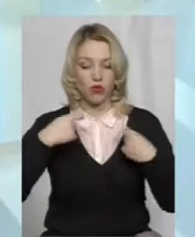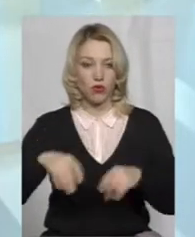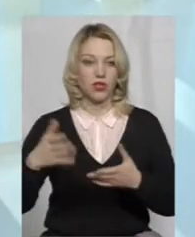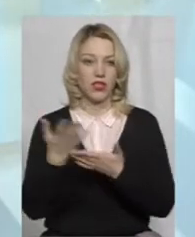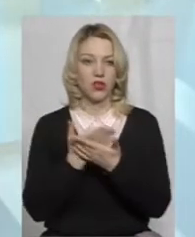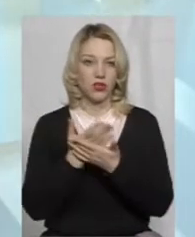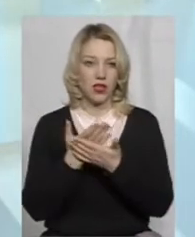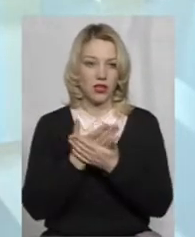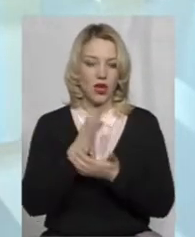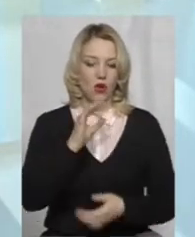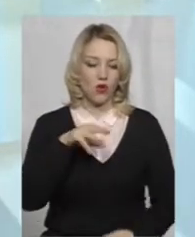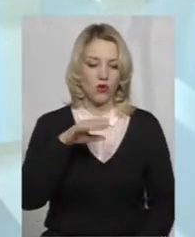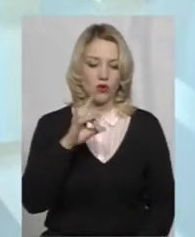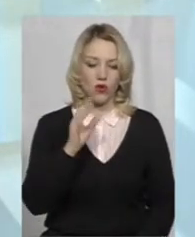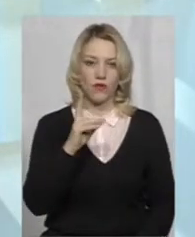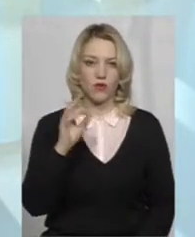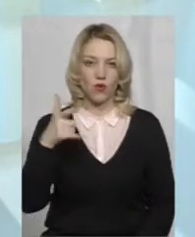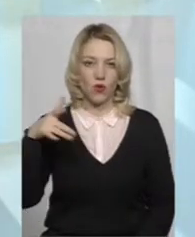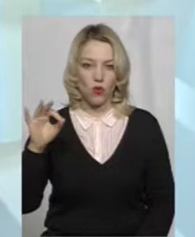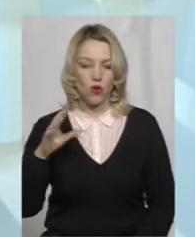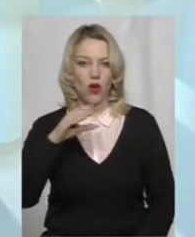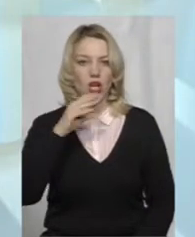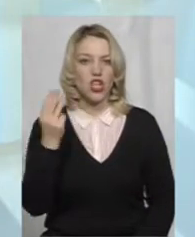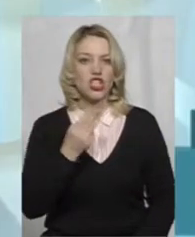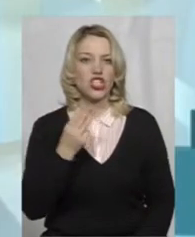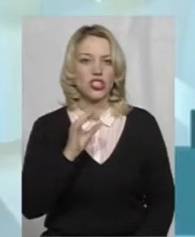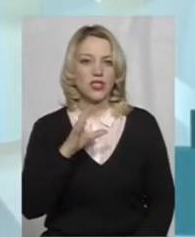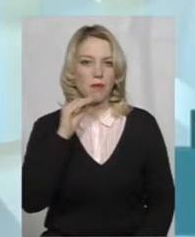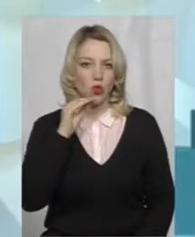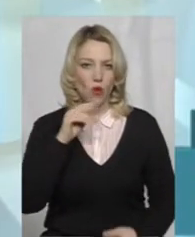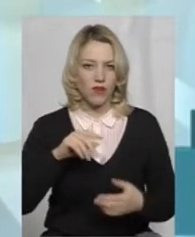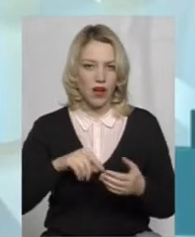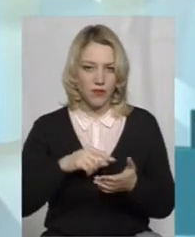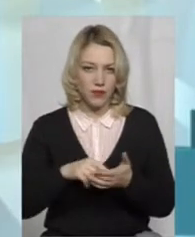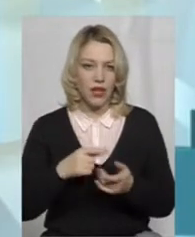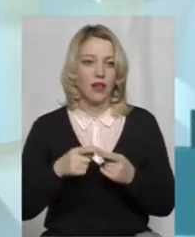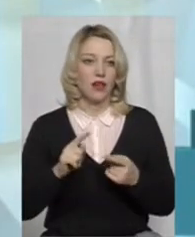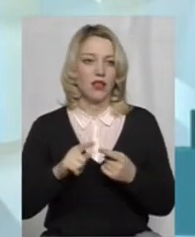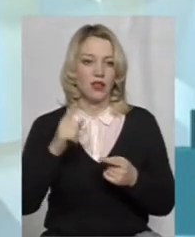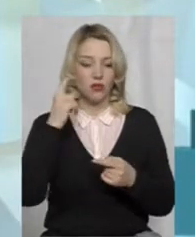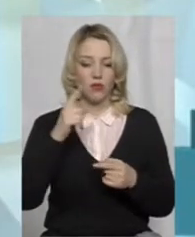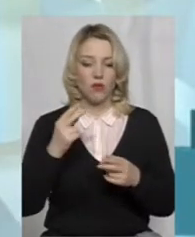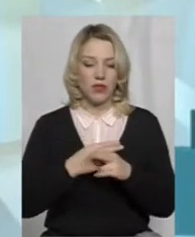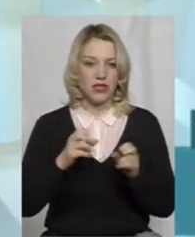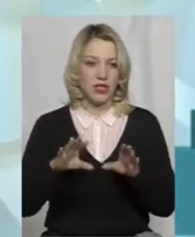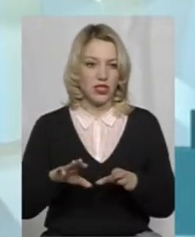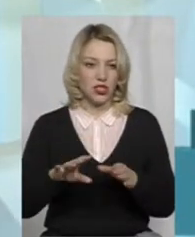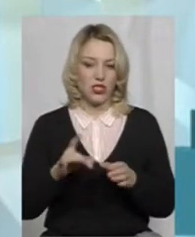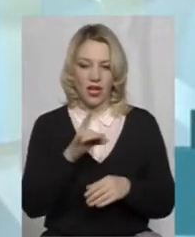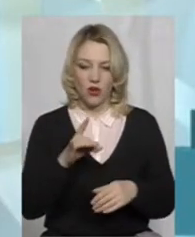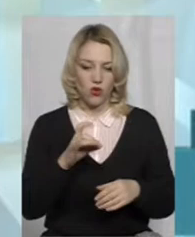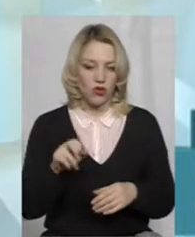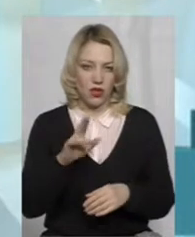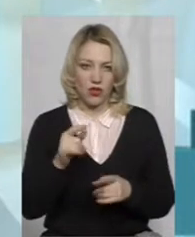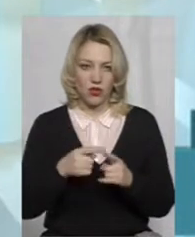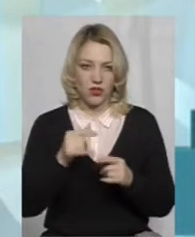кінотеатр імені Островського в Шепітовкі на 300 сліжніх посадочних місць. Ну, я думаю, що без рішення районної ради, як мінімум,